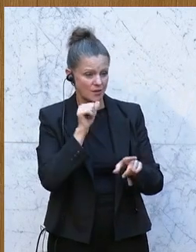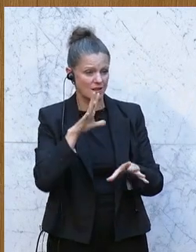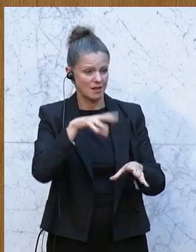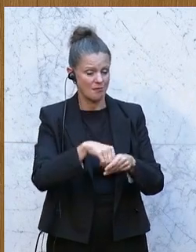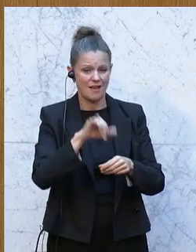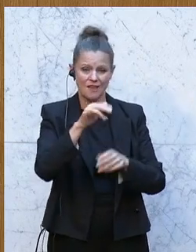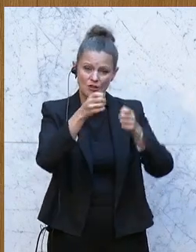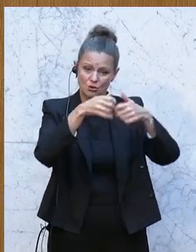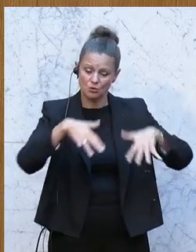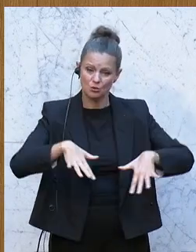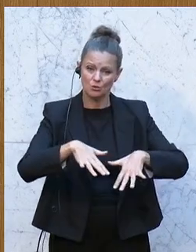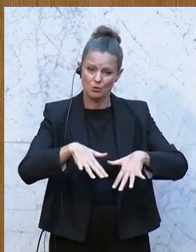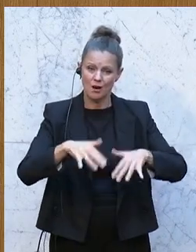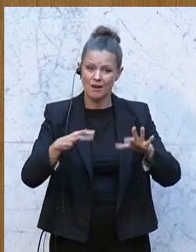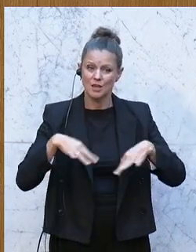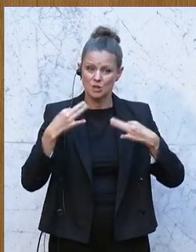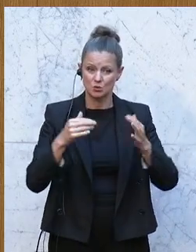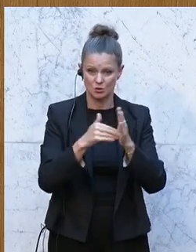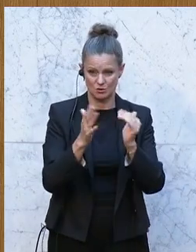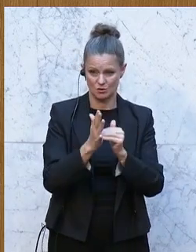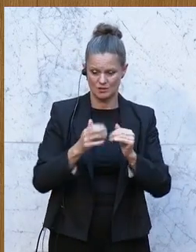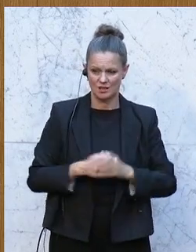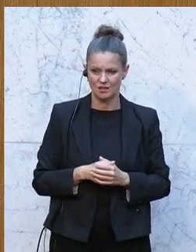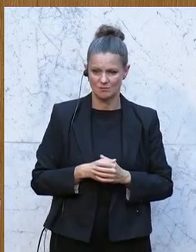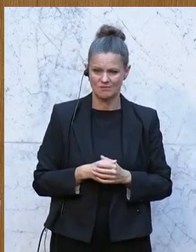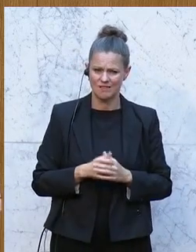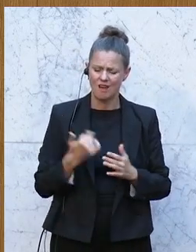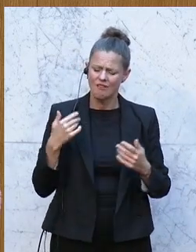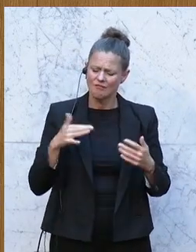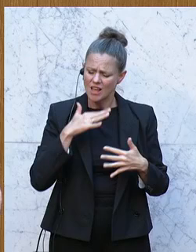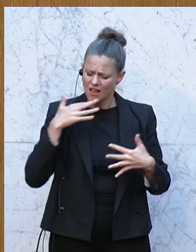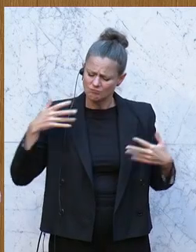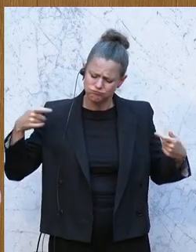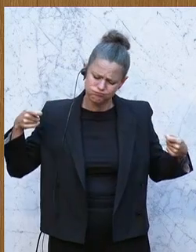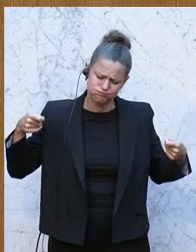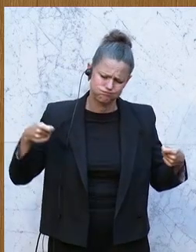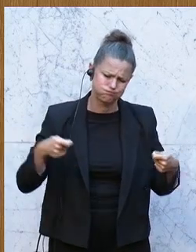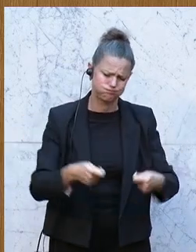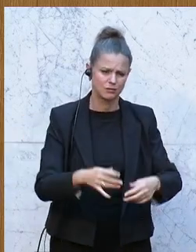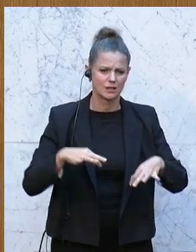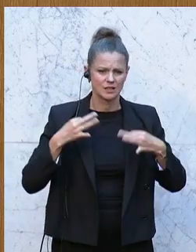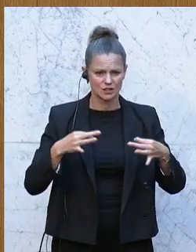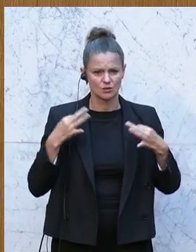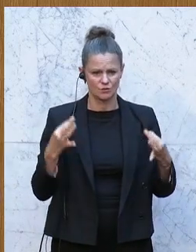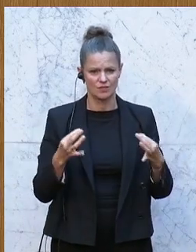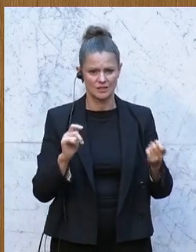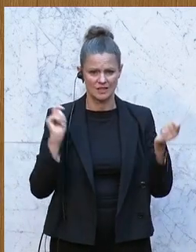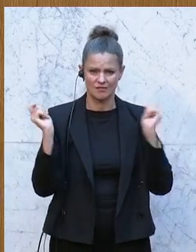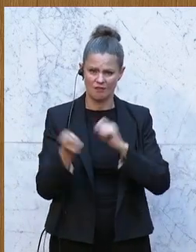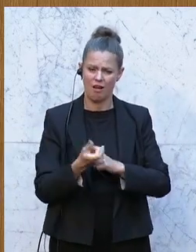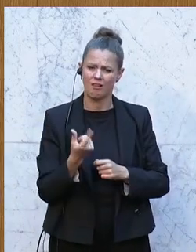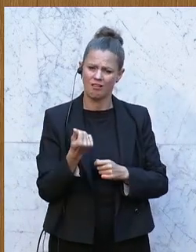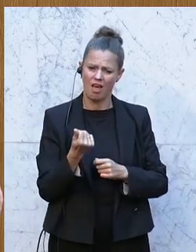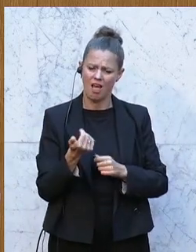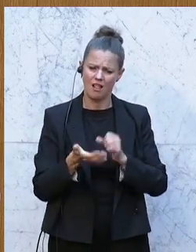Gesundheitssystem. Und wir haben unfassbar viel investiert in diese Gesundheitsreform an Geld. Da ist wahnsinnig